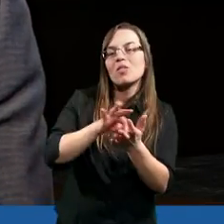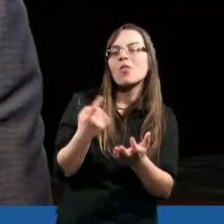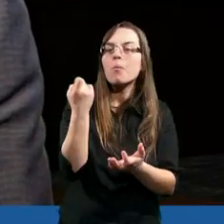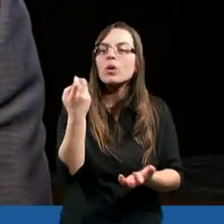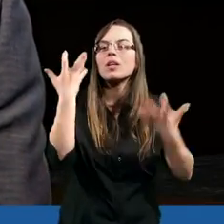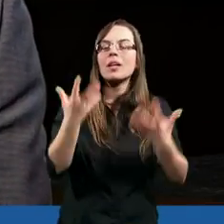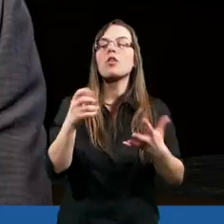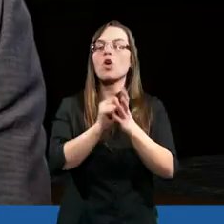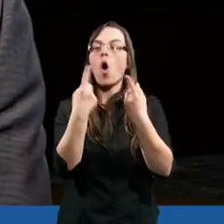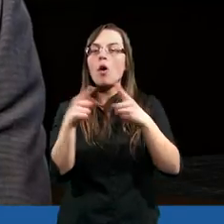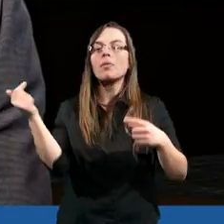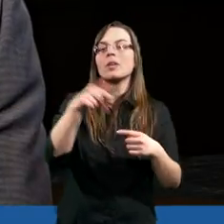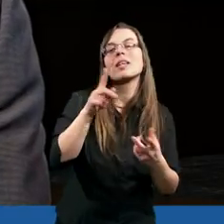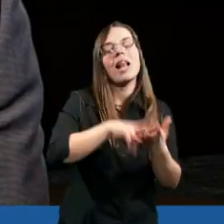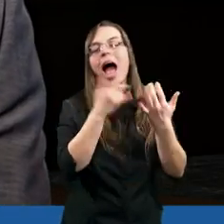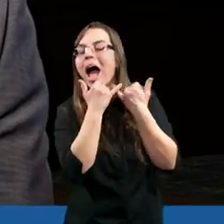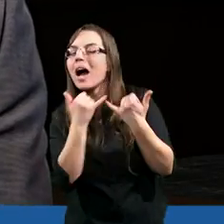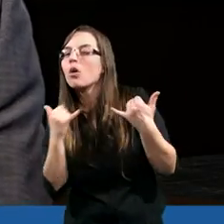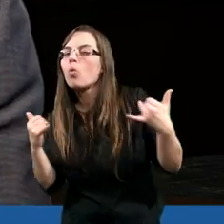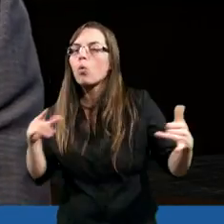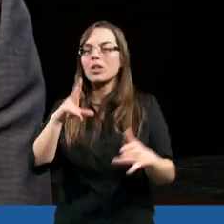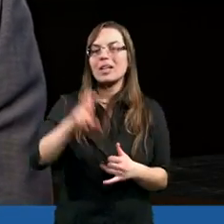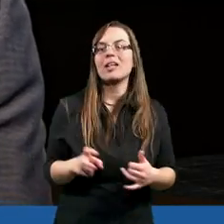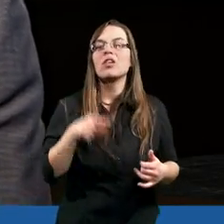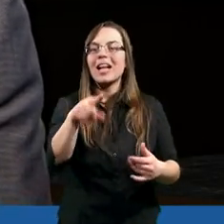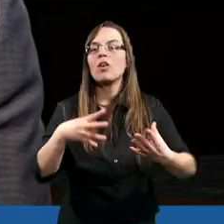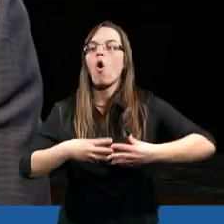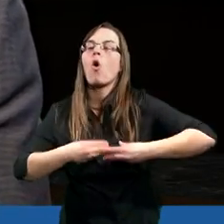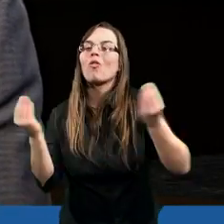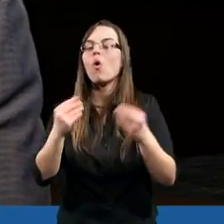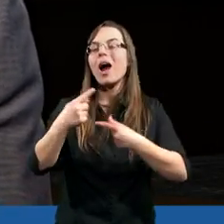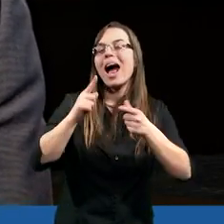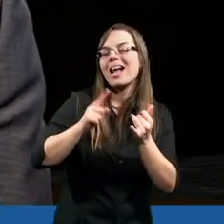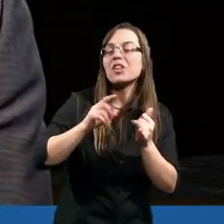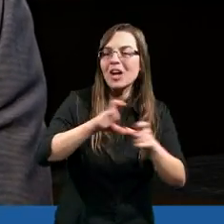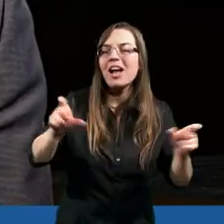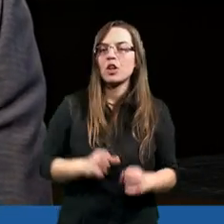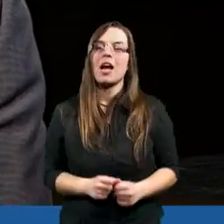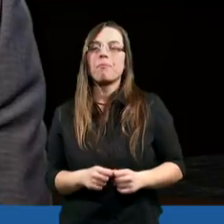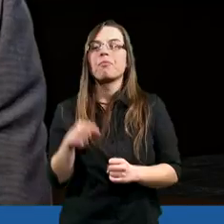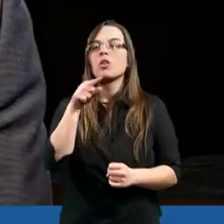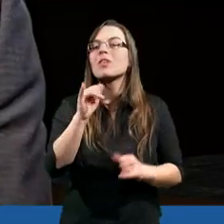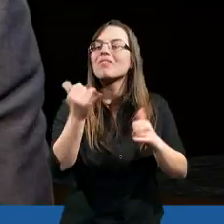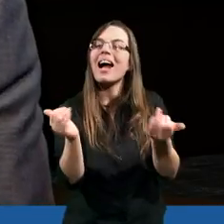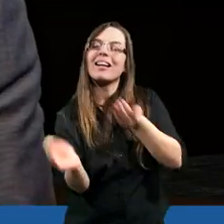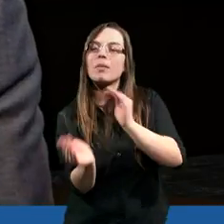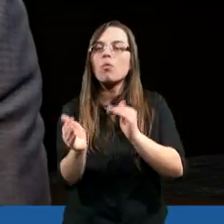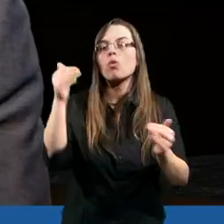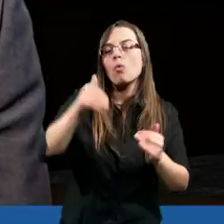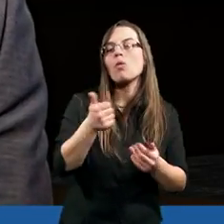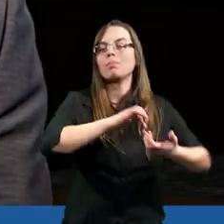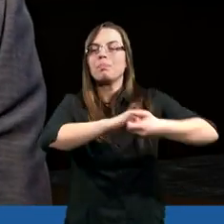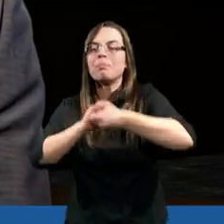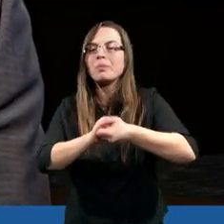momencie przychodząc do Kościoła jest na różnym etapie tego rozwoju. I wówczas w jaki sposób mogą